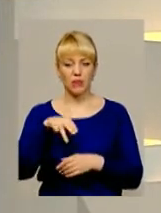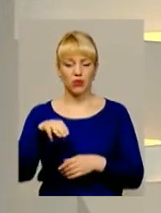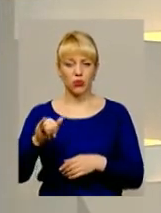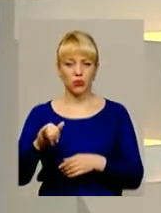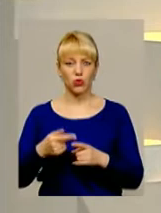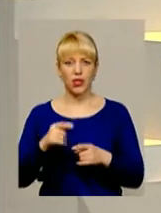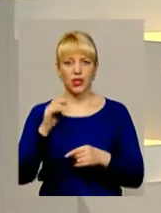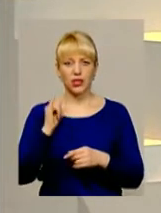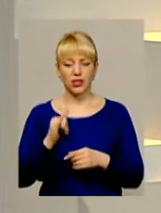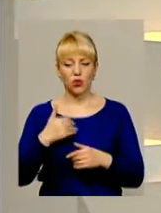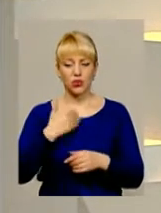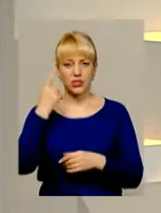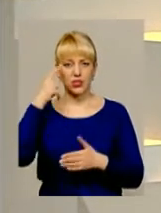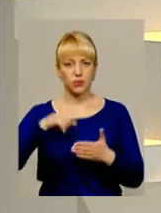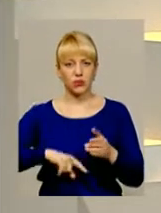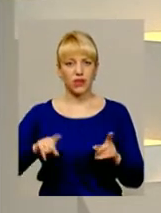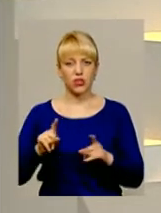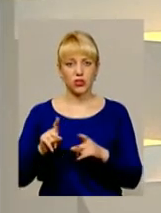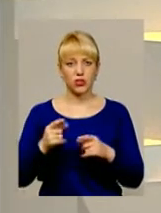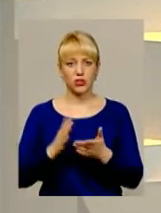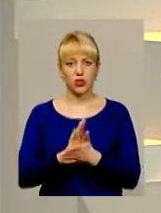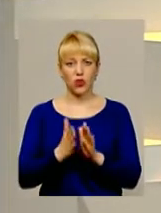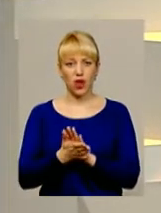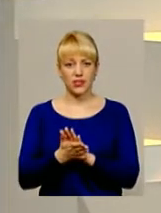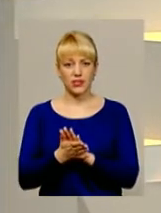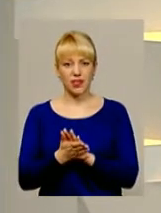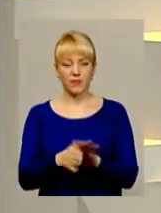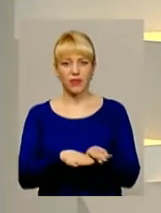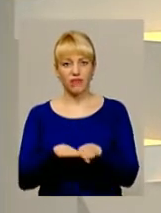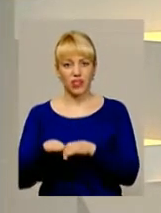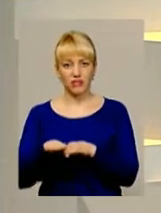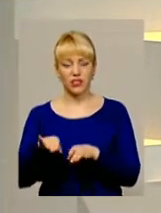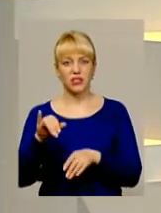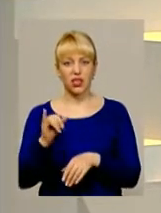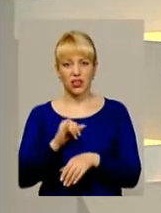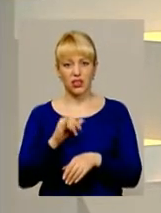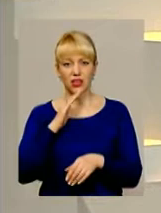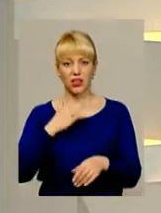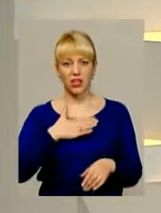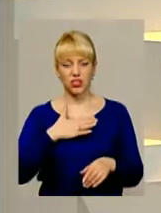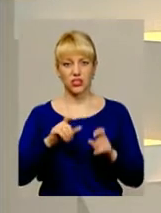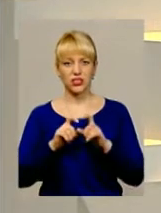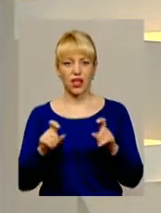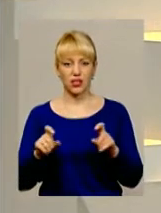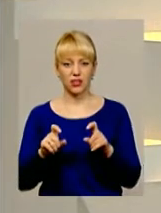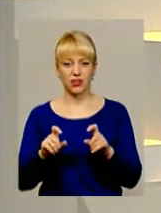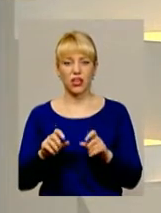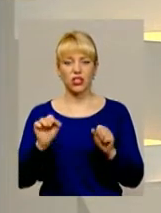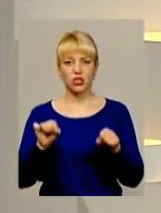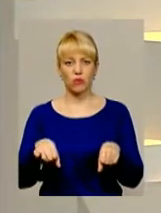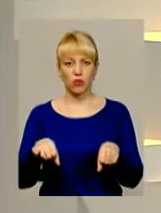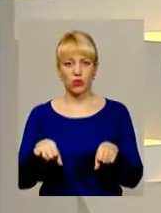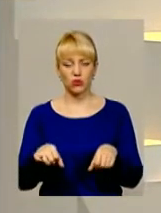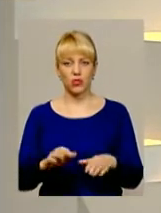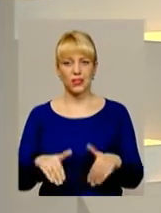Хочеться сподіватися, що ситуація все-таки вирівняється і наші заклади зможуть